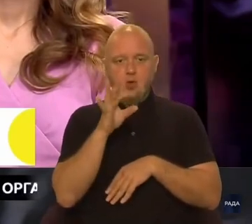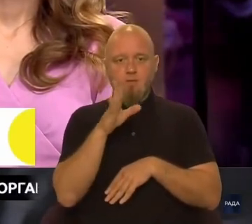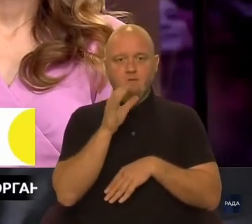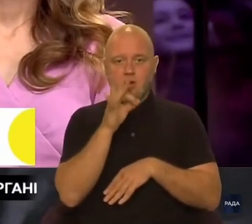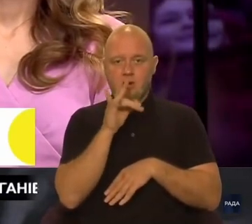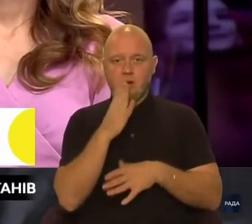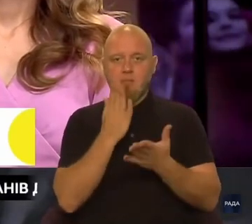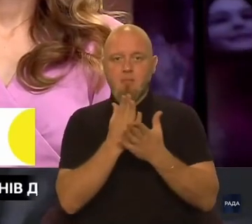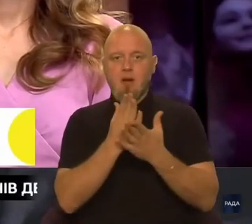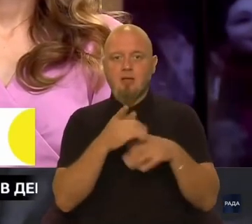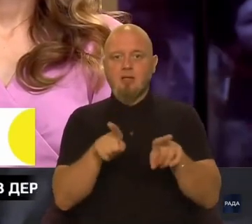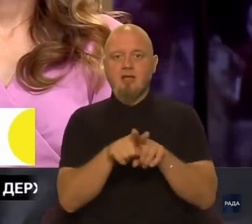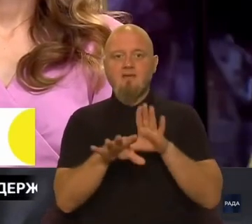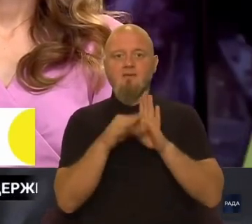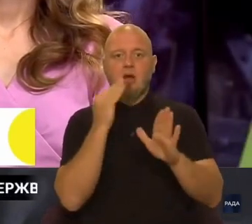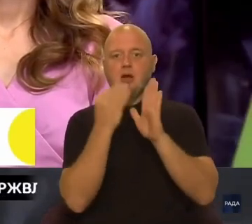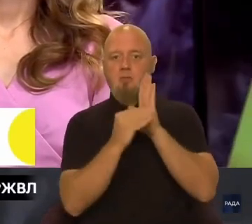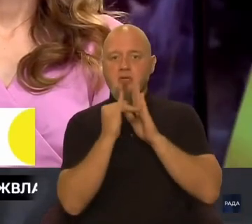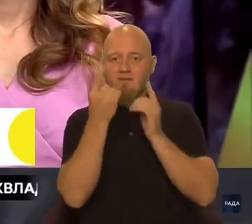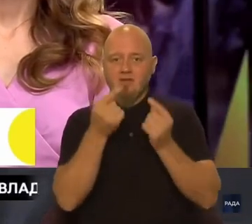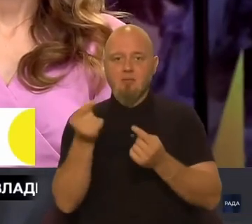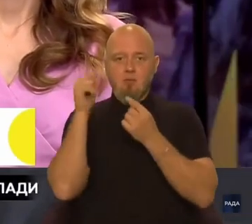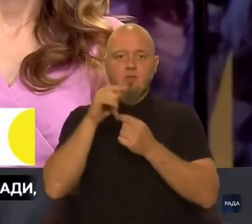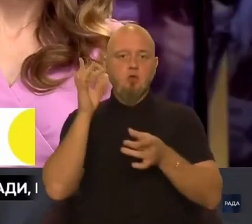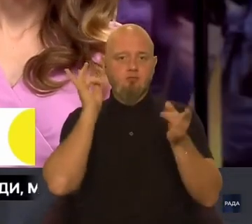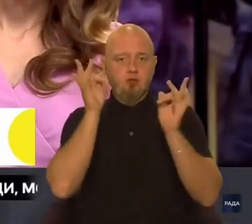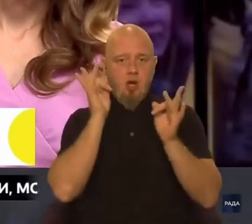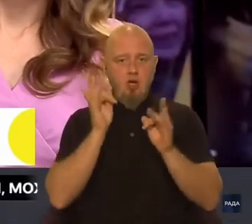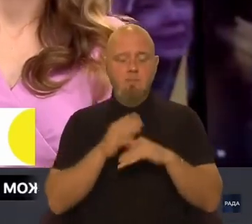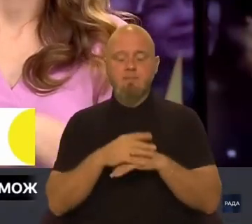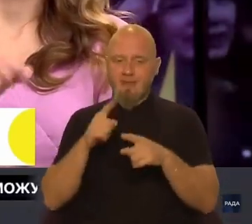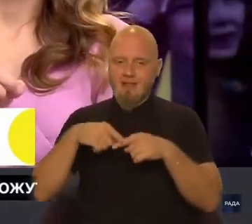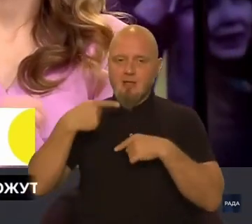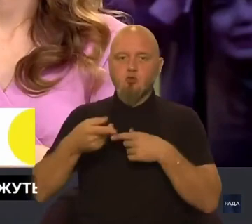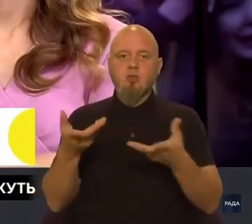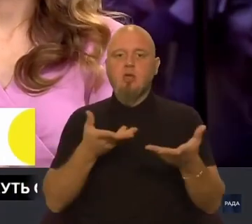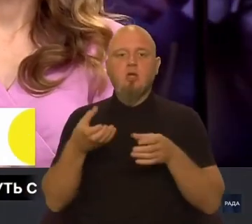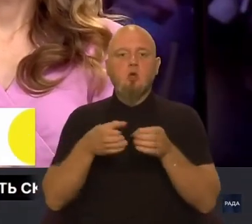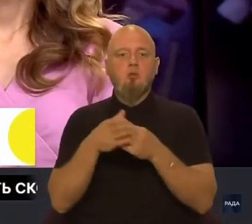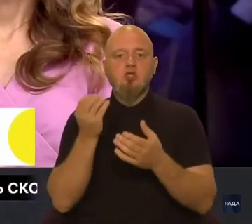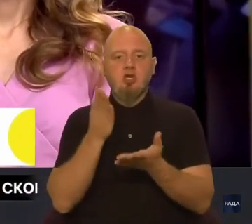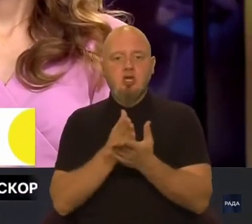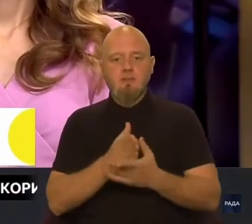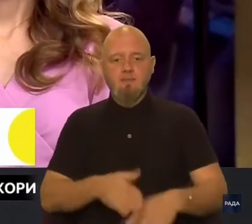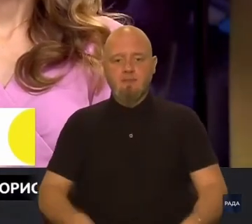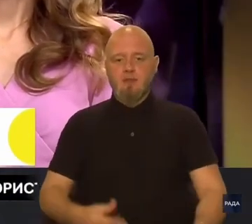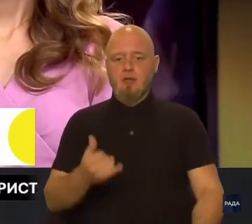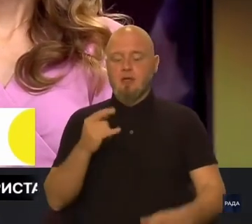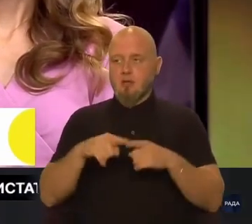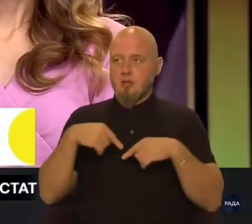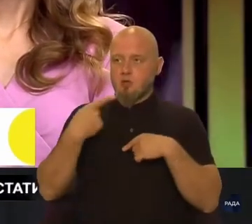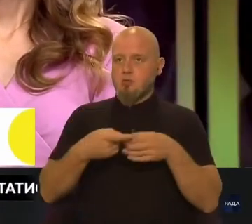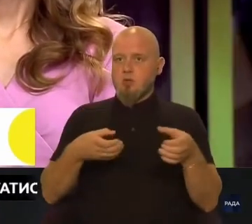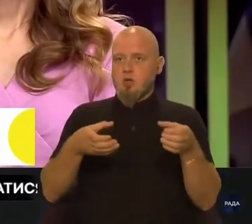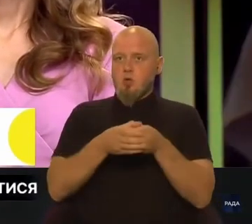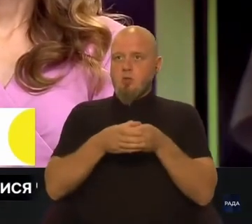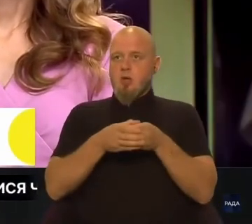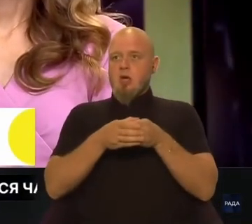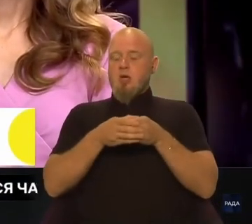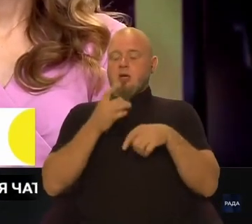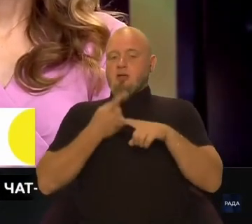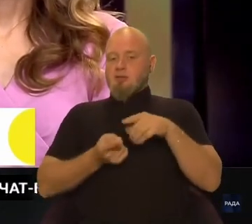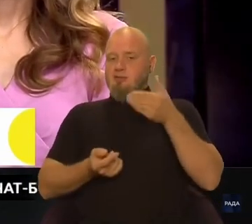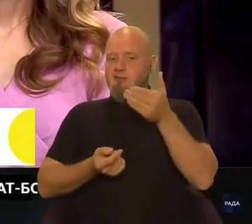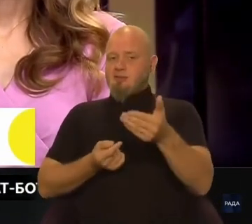такий варіант написання і відповідного звучання. Наступні, які групи ще є? Наступна група –